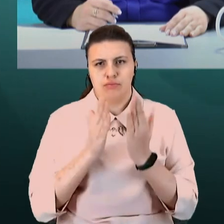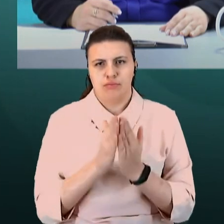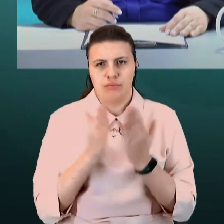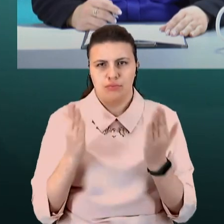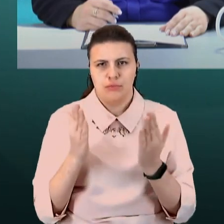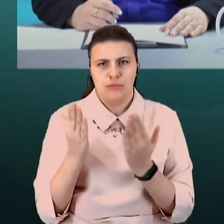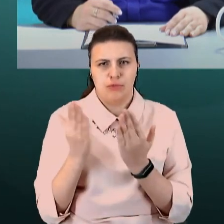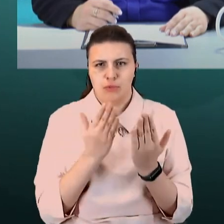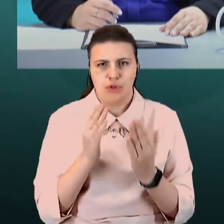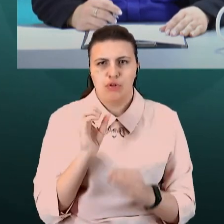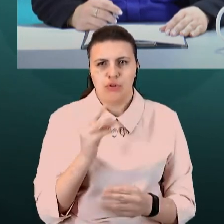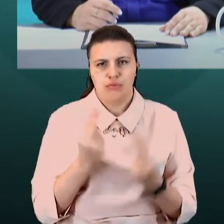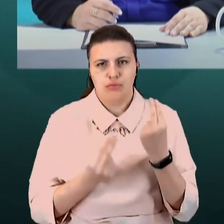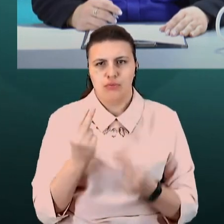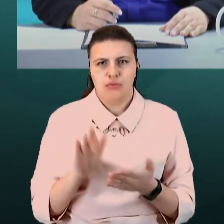погратися в планшет?